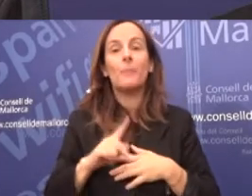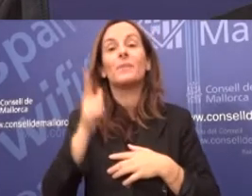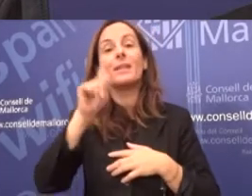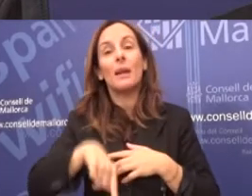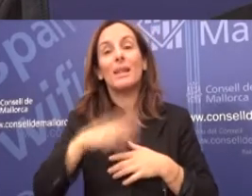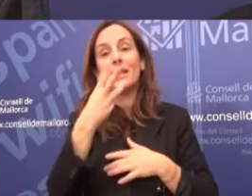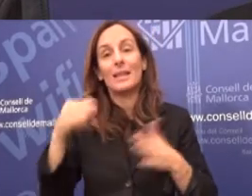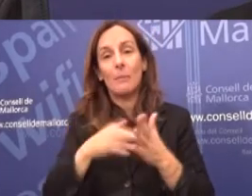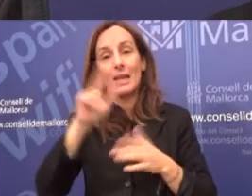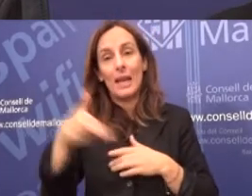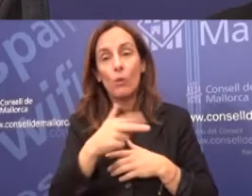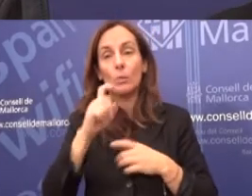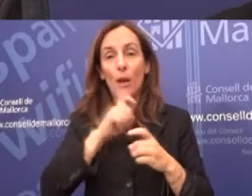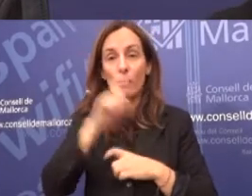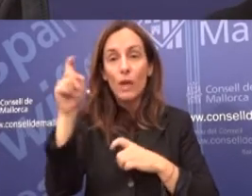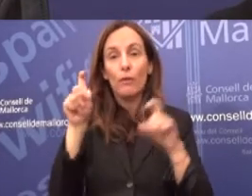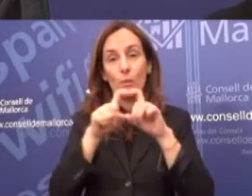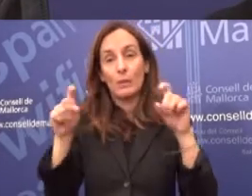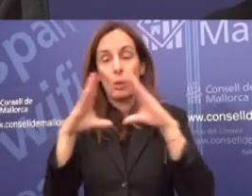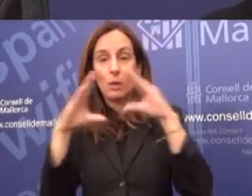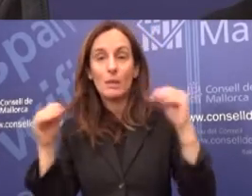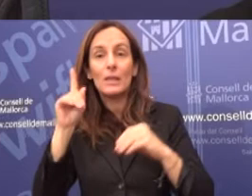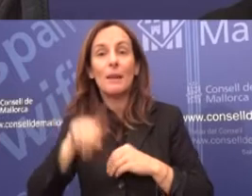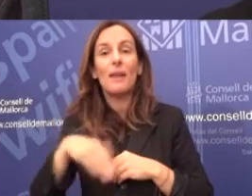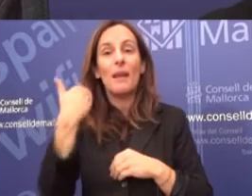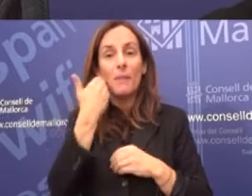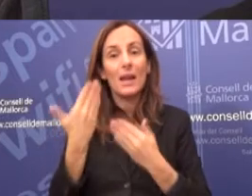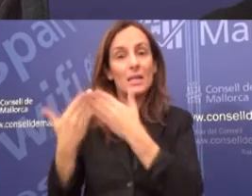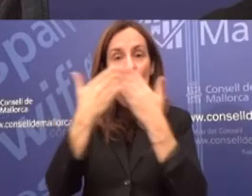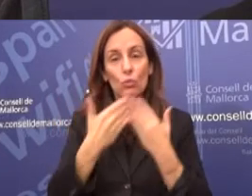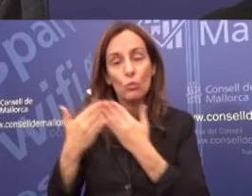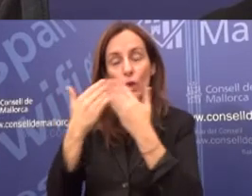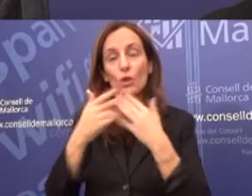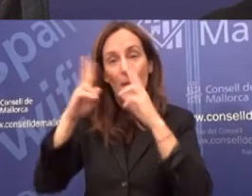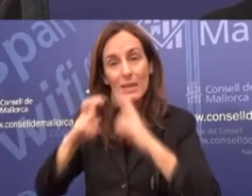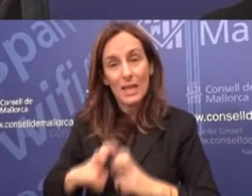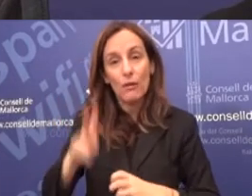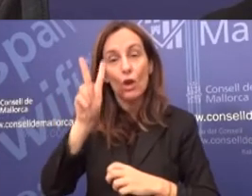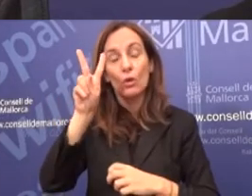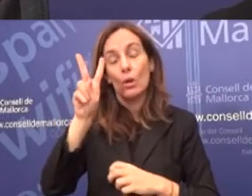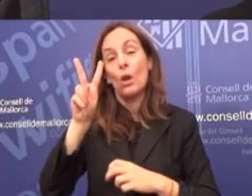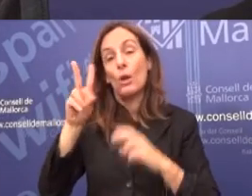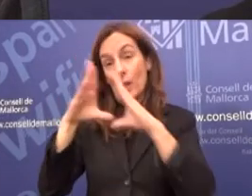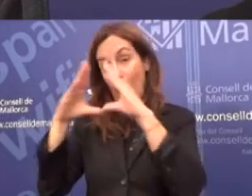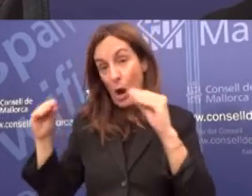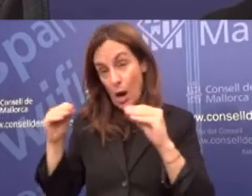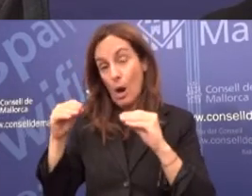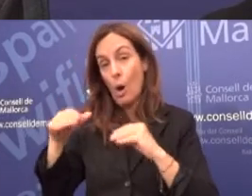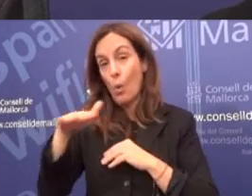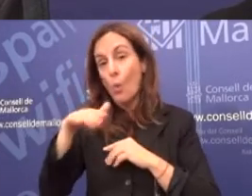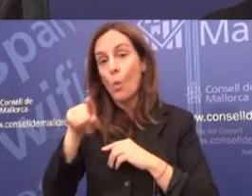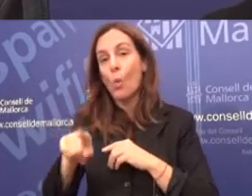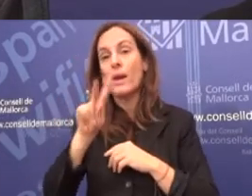L'aportació a la Fundació Universitat Empresa, 30.000 euros. L'aportació a Premis, Beques i Estudis d'Investigació a la UIP,